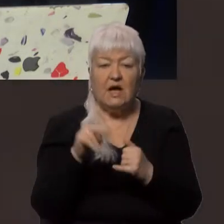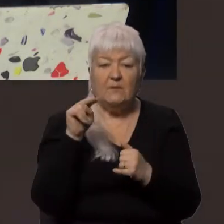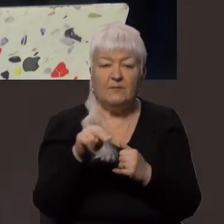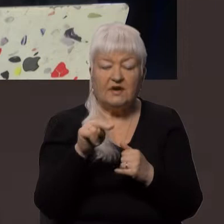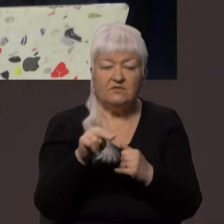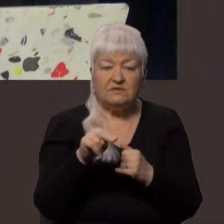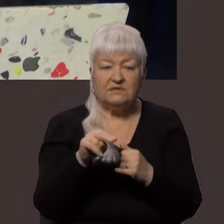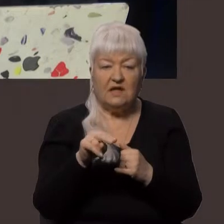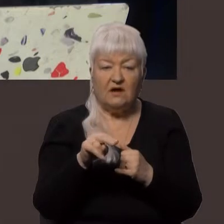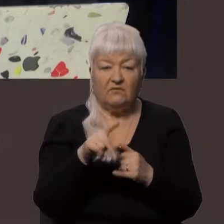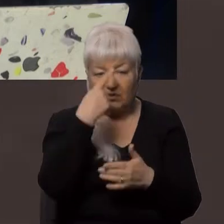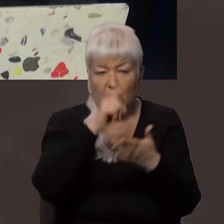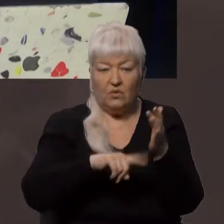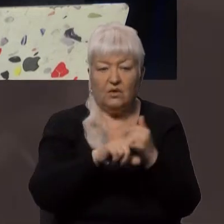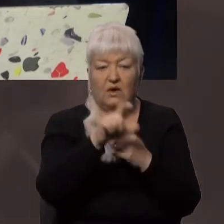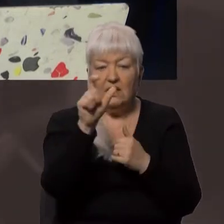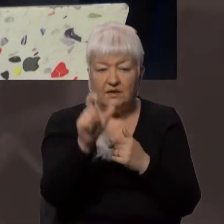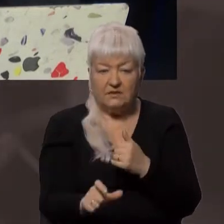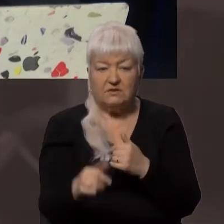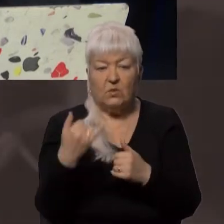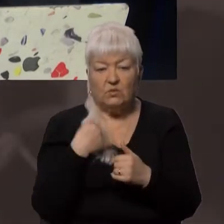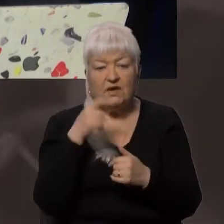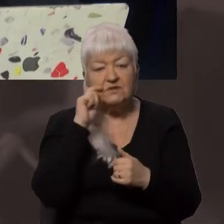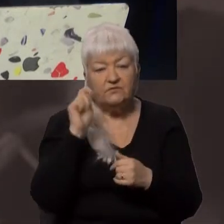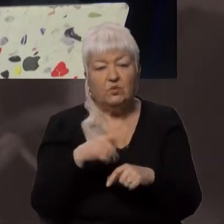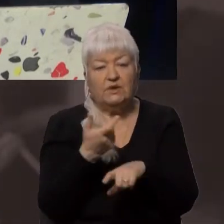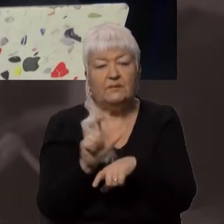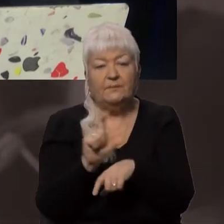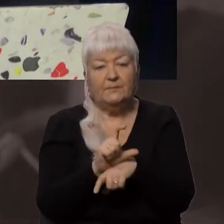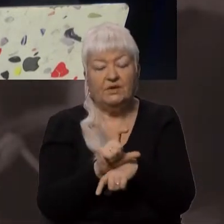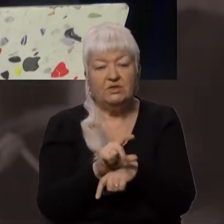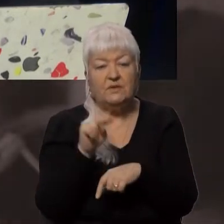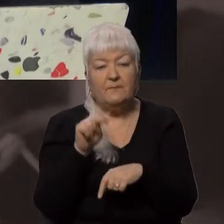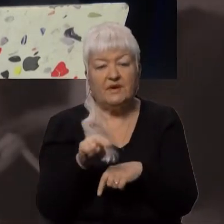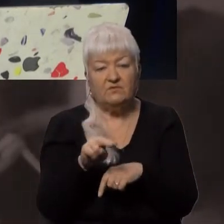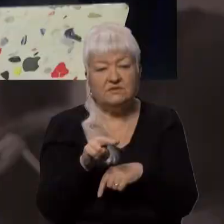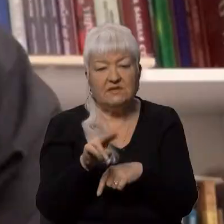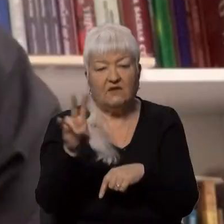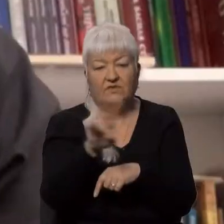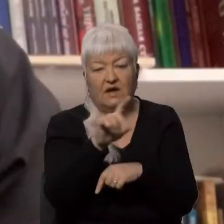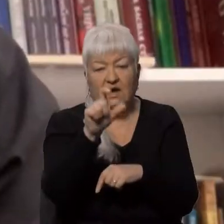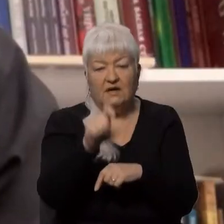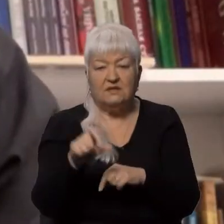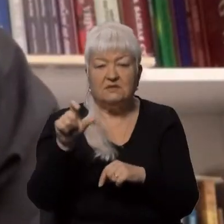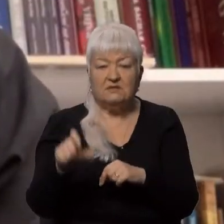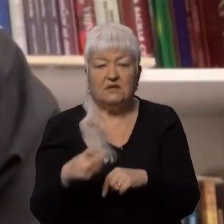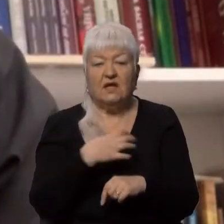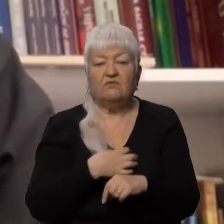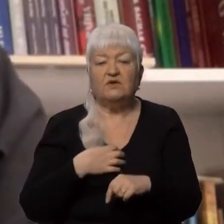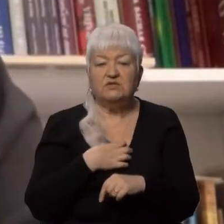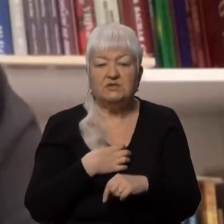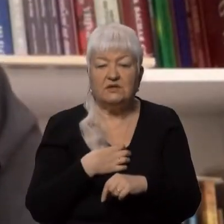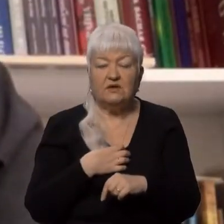християнина, а в нас в Україні більшість православних християн, важливо